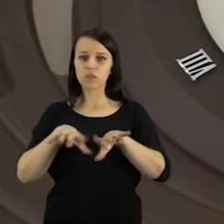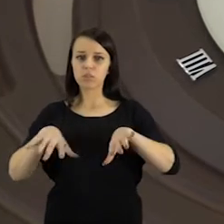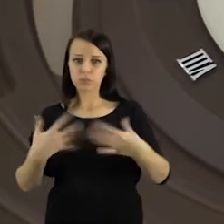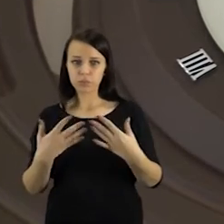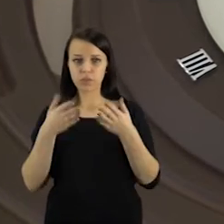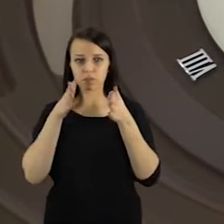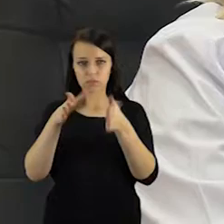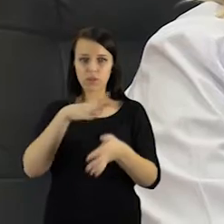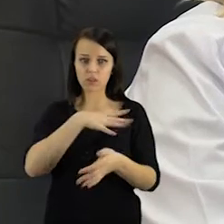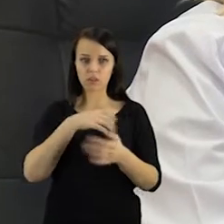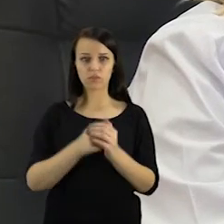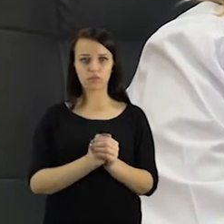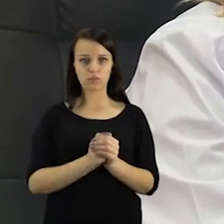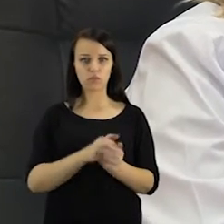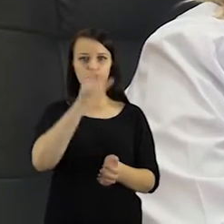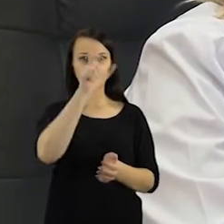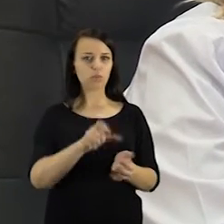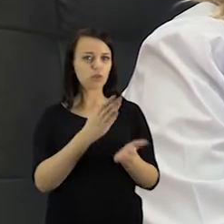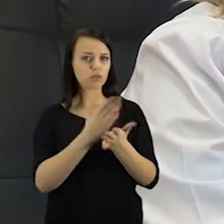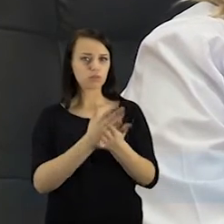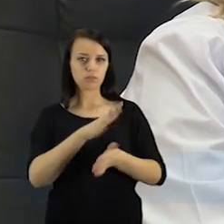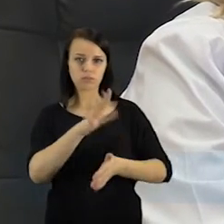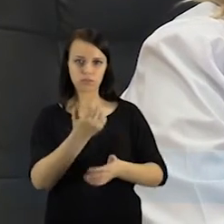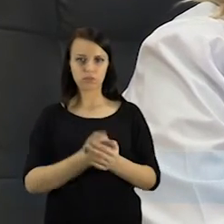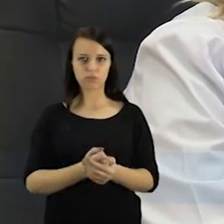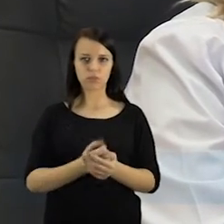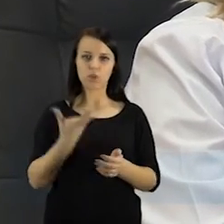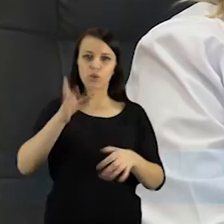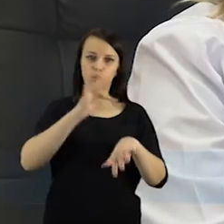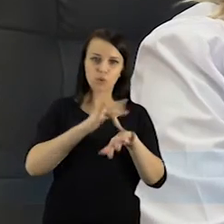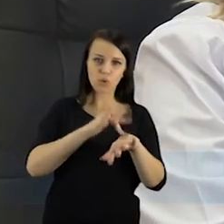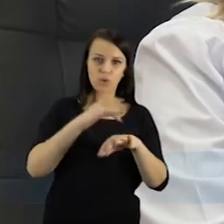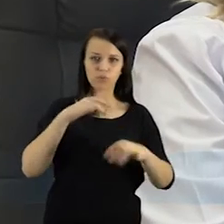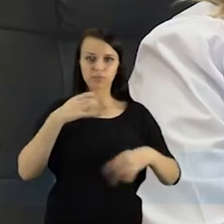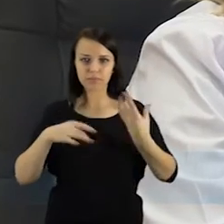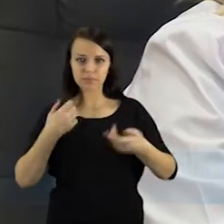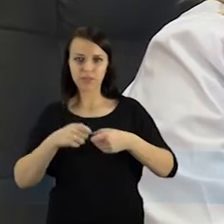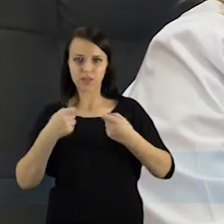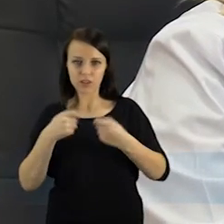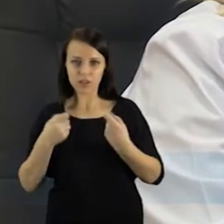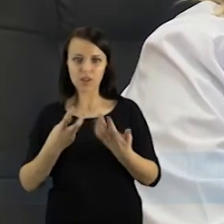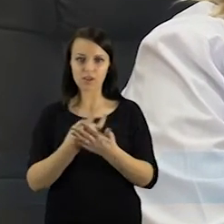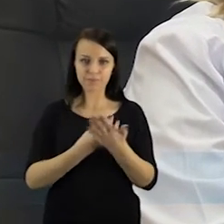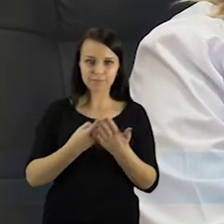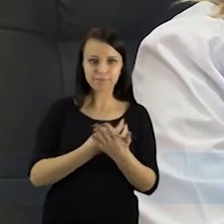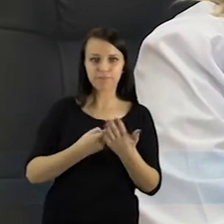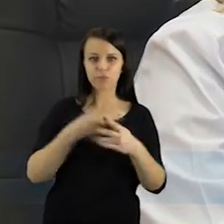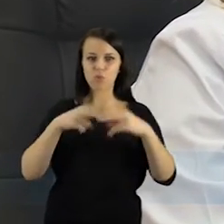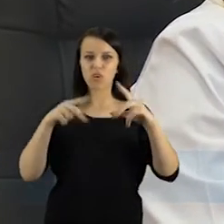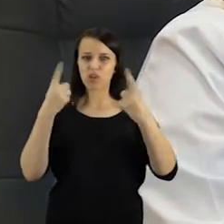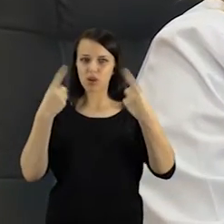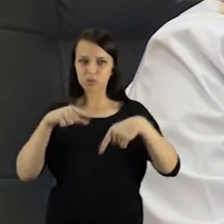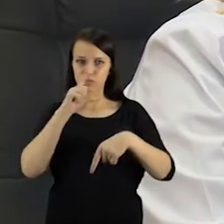nuovargį ar išsiblaškymą. Žmogus būna jautresnis, dirglesnis, įsitempęs, kyla nerimas įtampa,